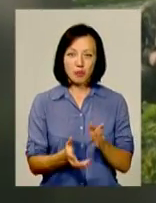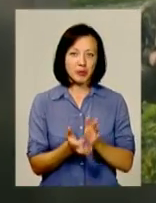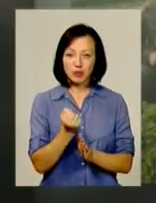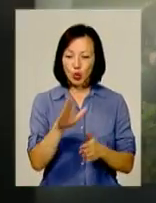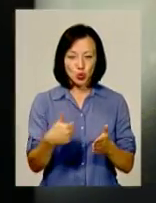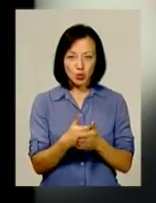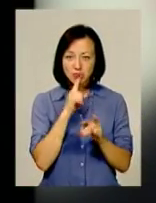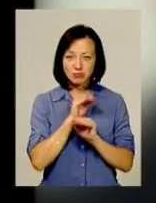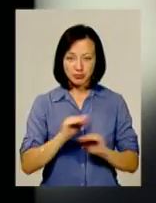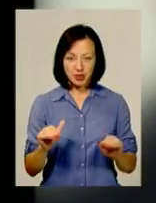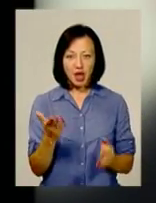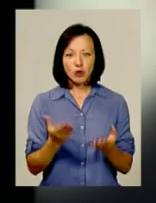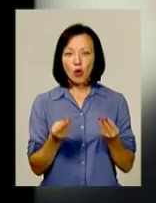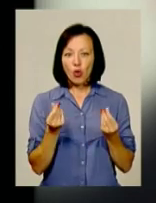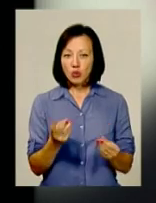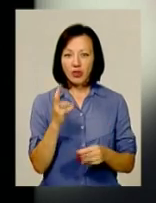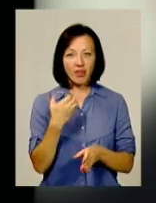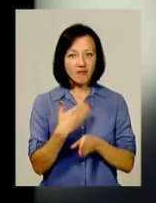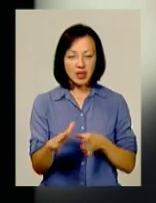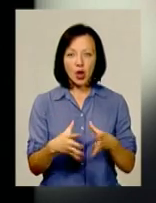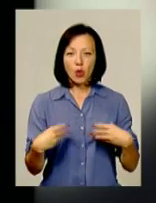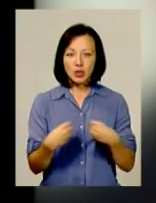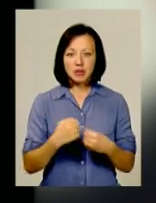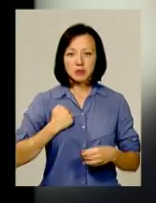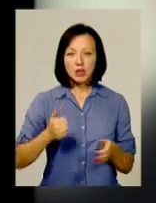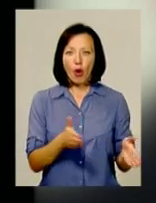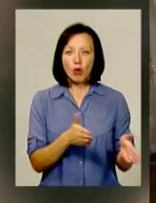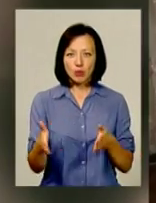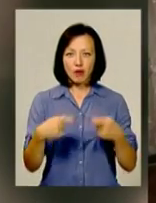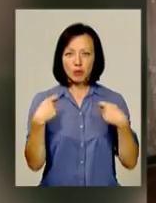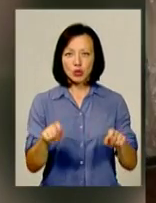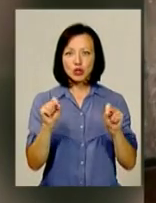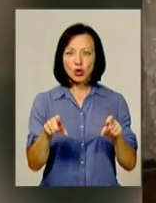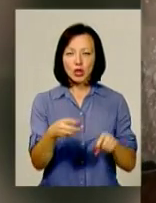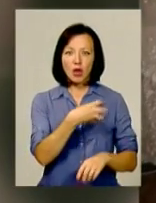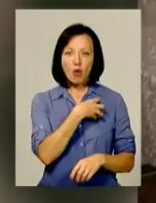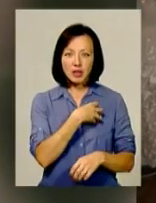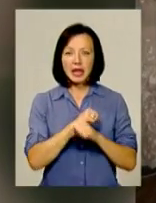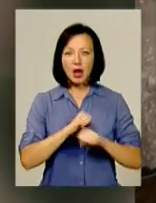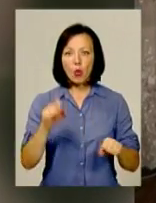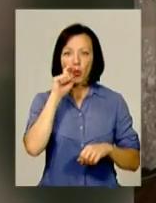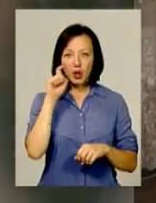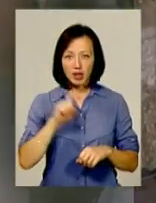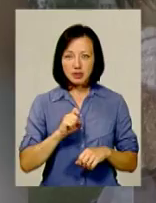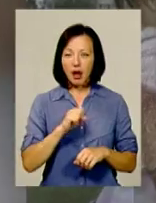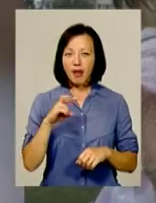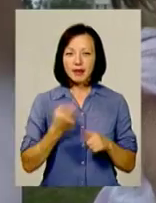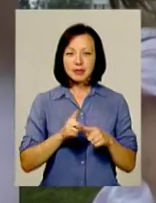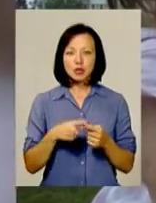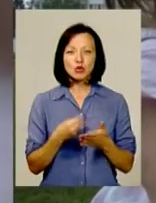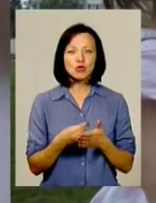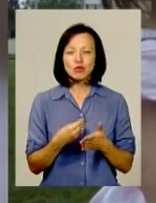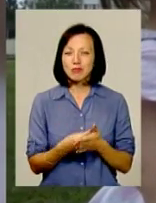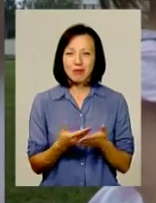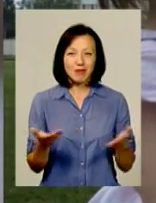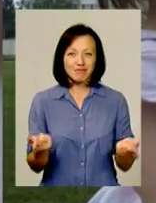і досі ні слова. Якщо ж гроші не виділять, родина бійця готова навіть продати золотий орден Герої України. Однак ця сума і